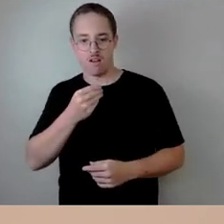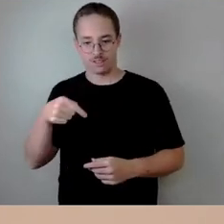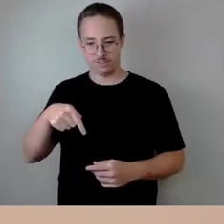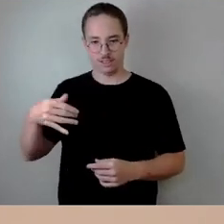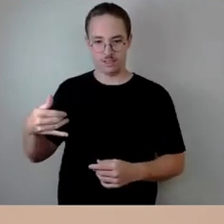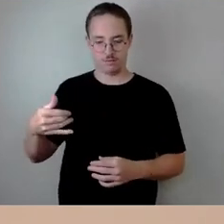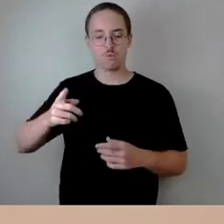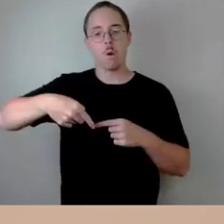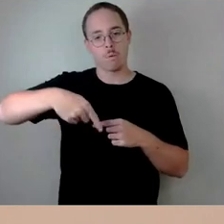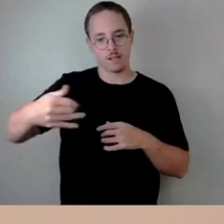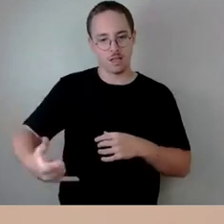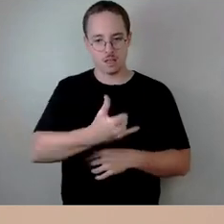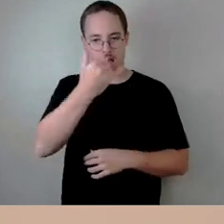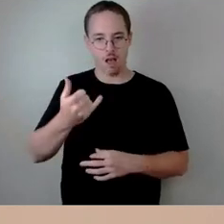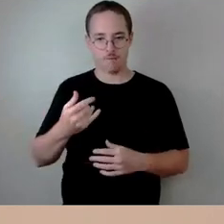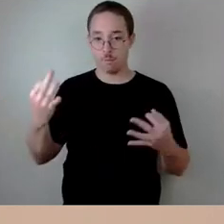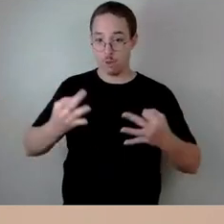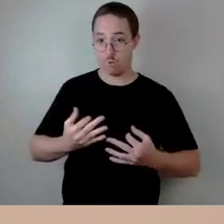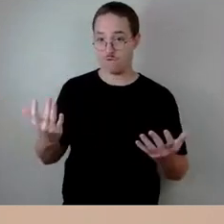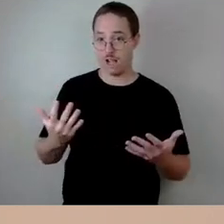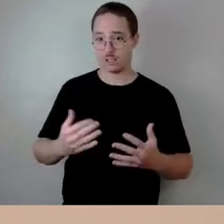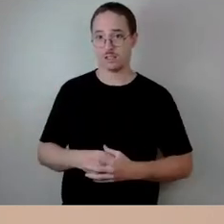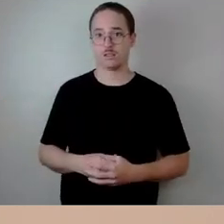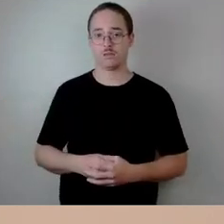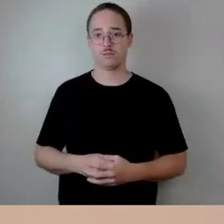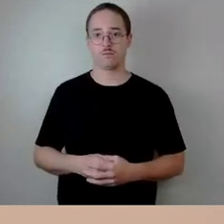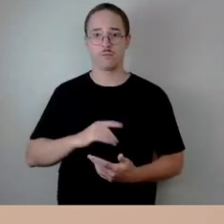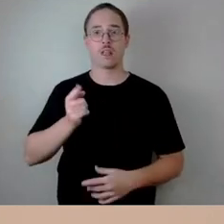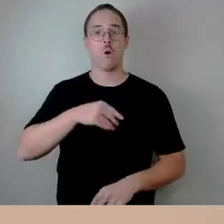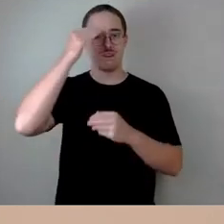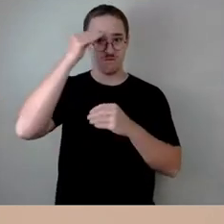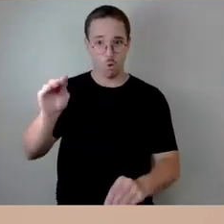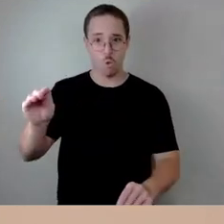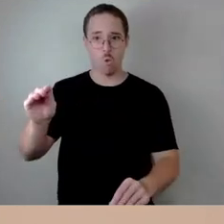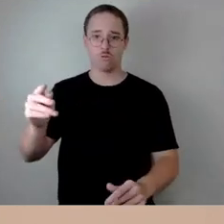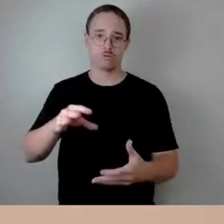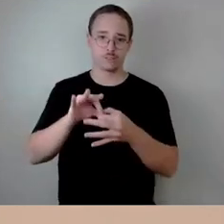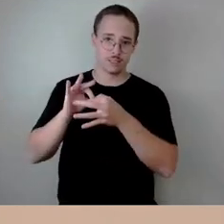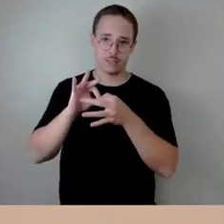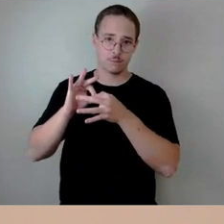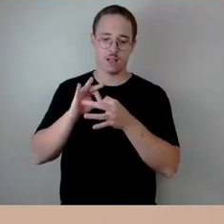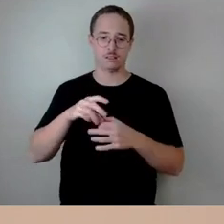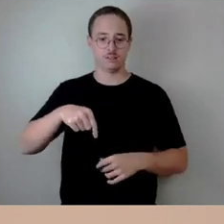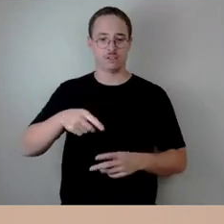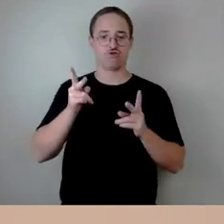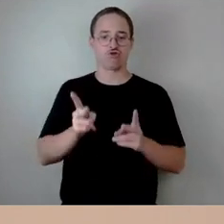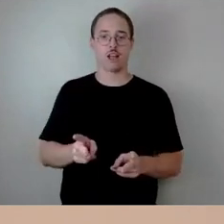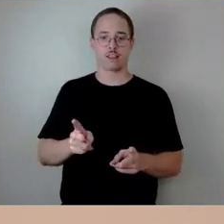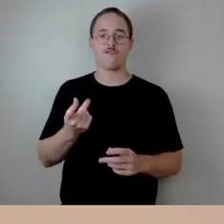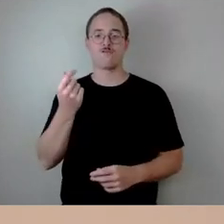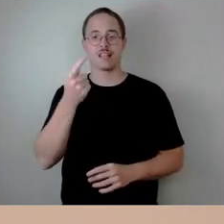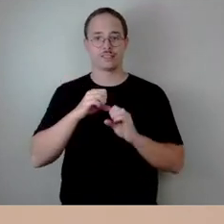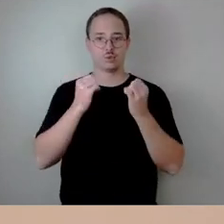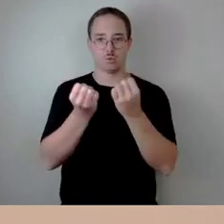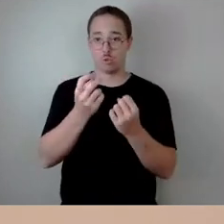ist und informiert darüber, wie die Finanzsituation der Stadt ist. Dieser Finanzzwischenbericht, den